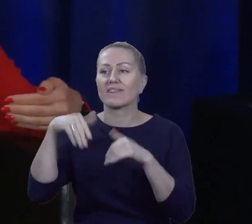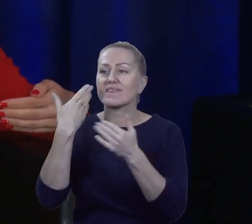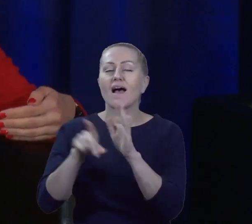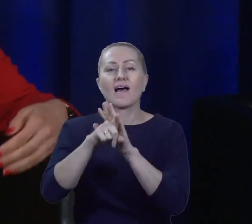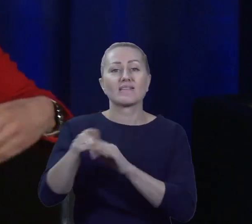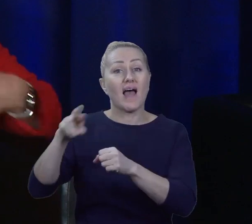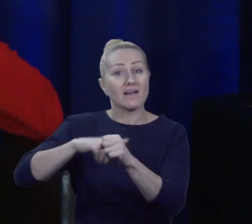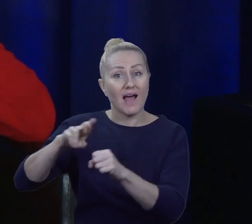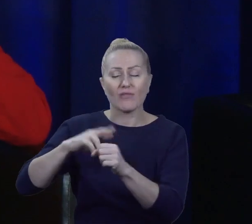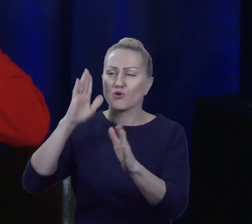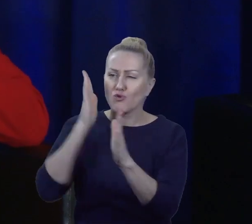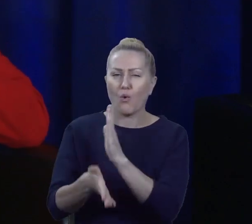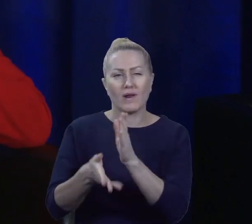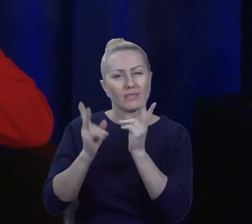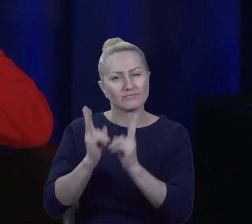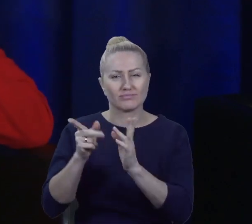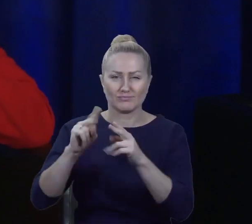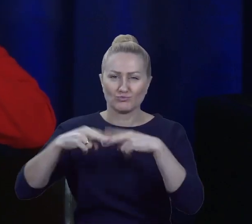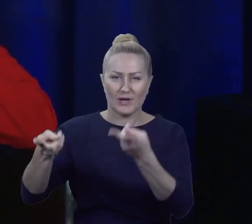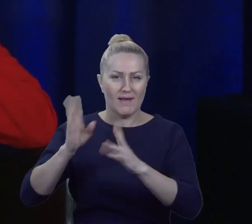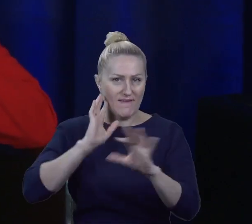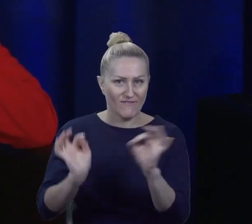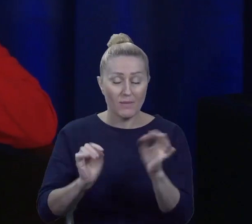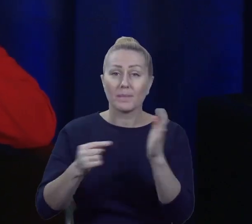przekaz informacyjny. Osobiście uważam, że